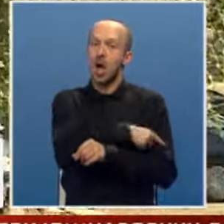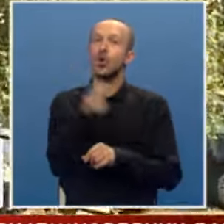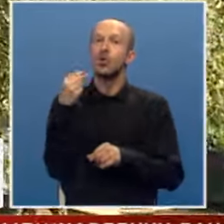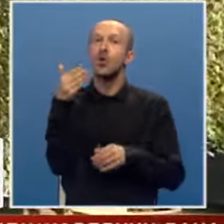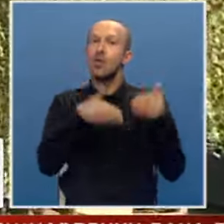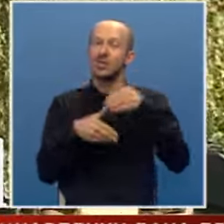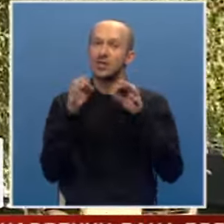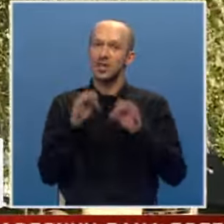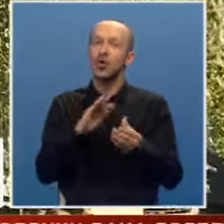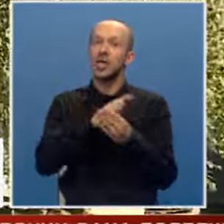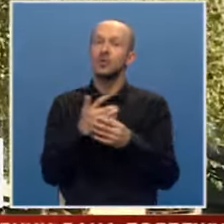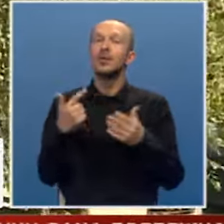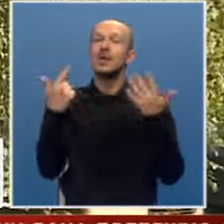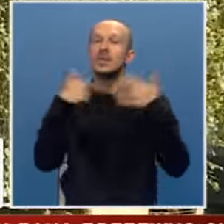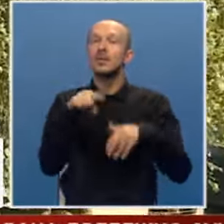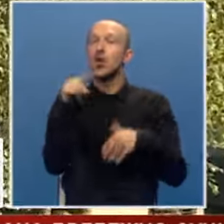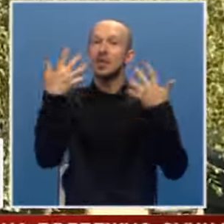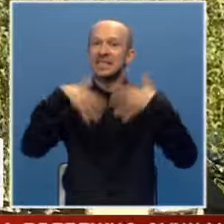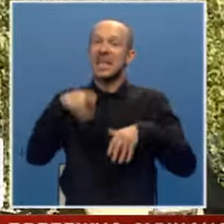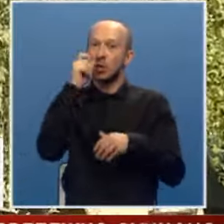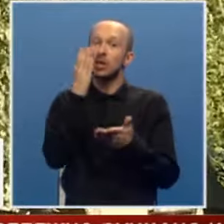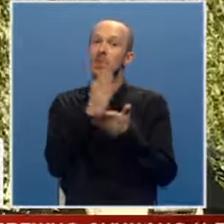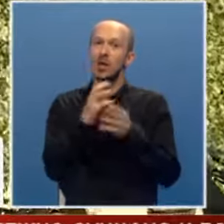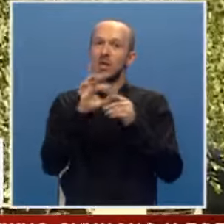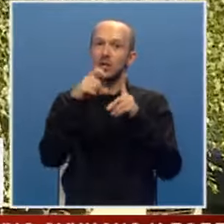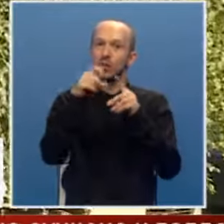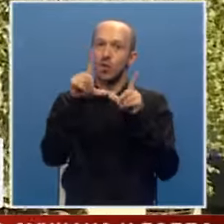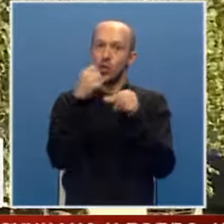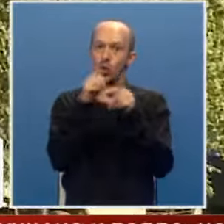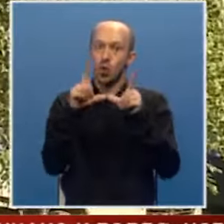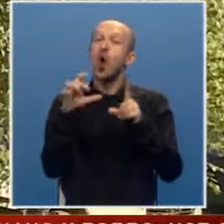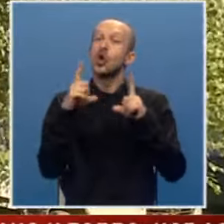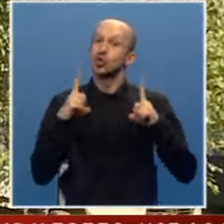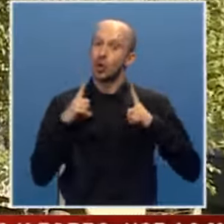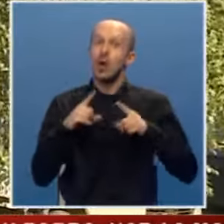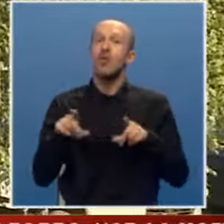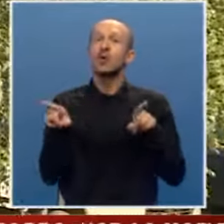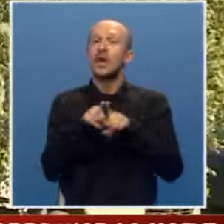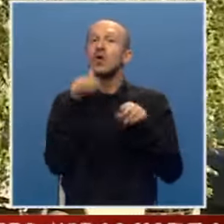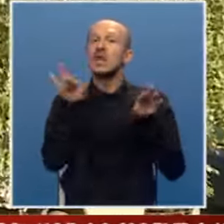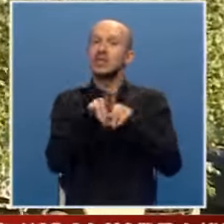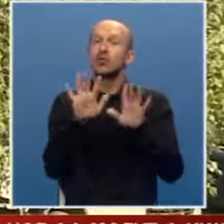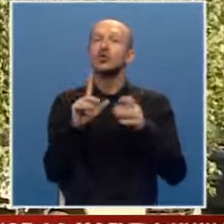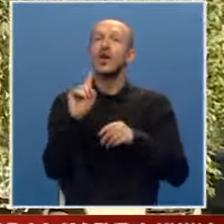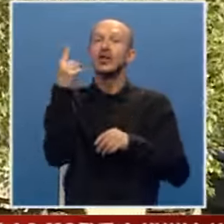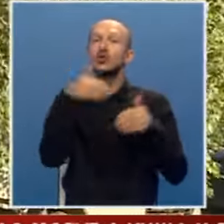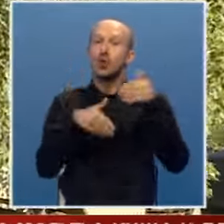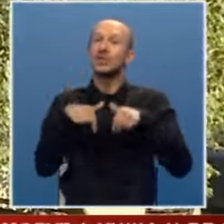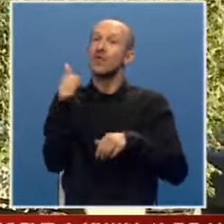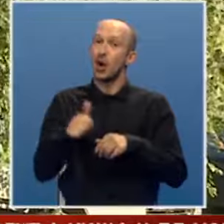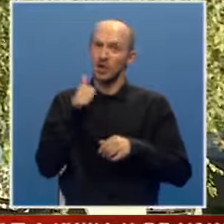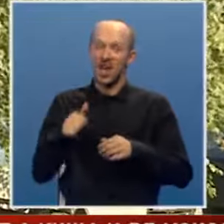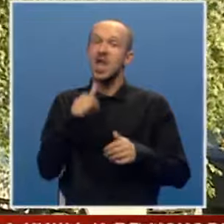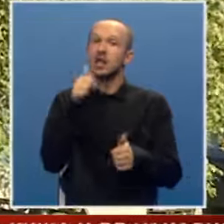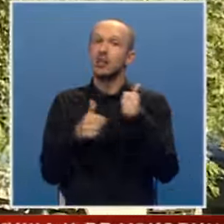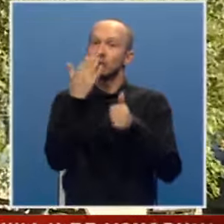posjetu, sigurno između 7 i 10 hiljada ljudi je bilo na Bratačkom lugu. Očekujemo takvu ili sličnu i možda veću posjetu i ove godine.